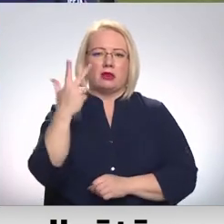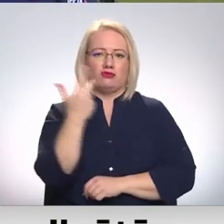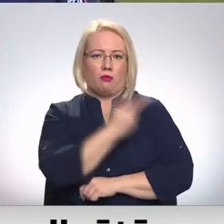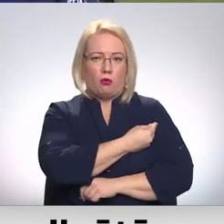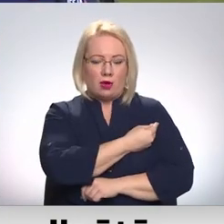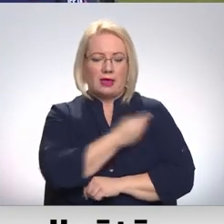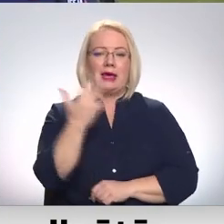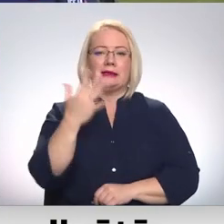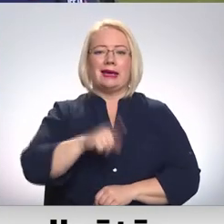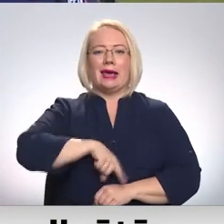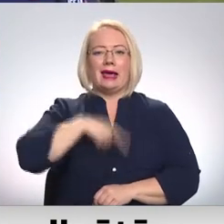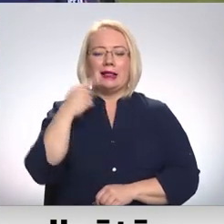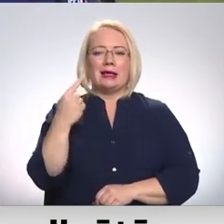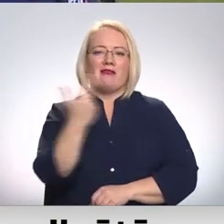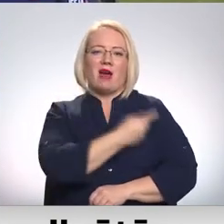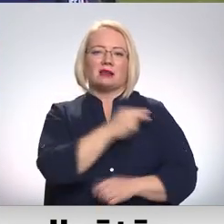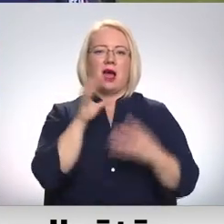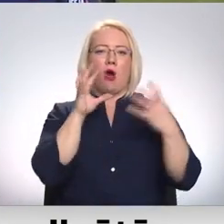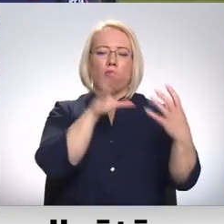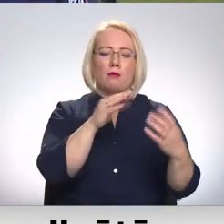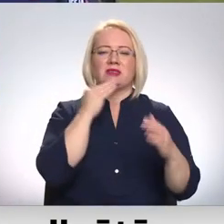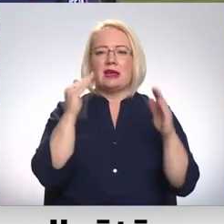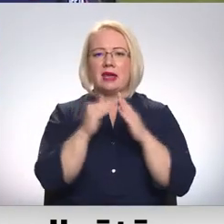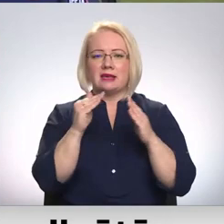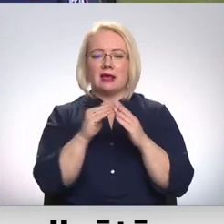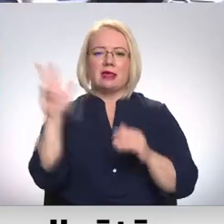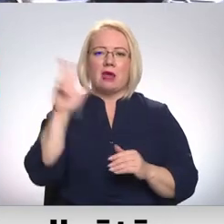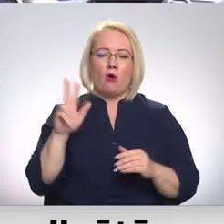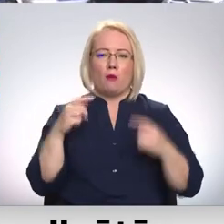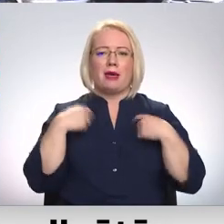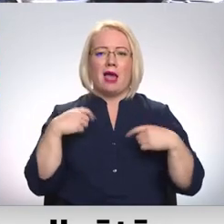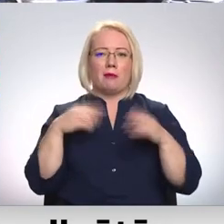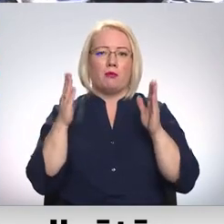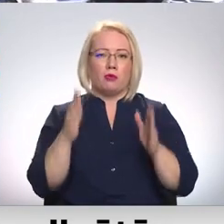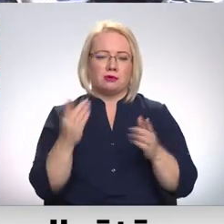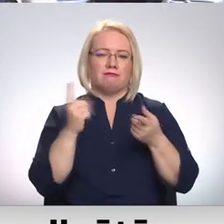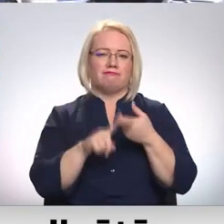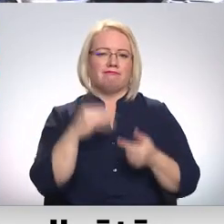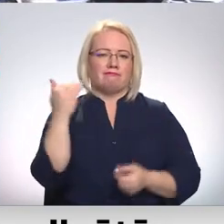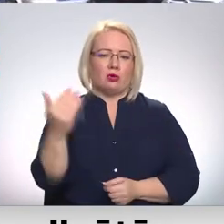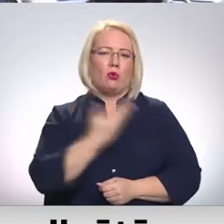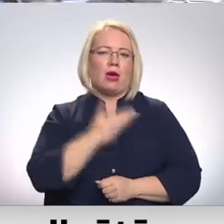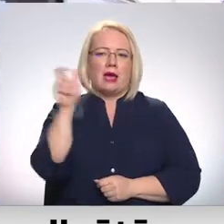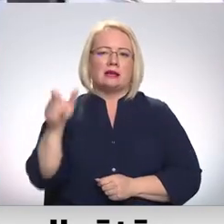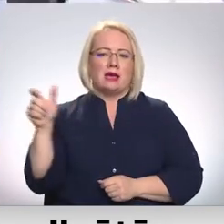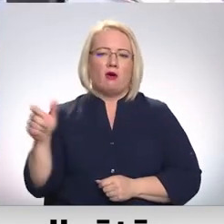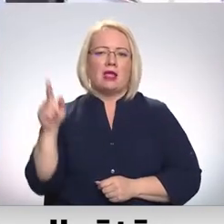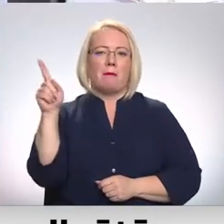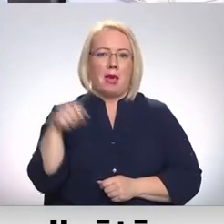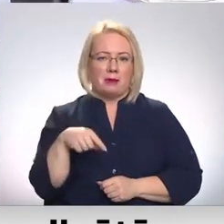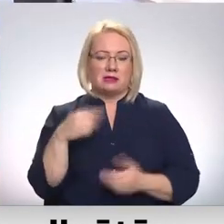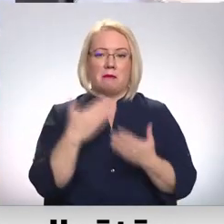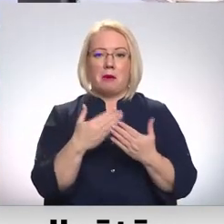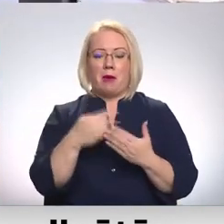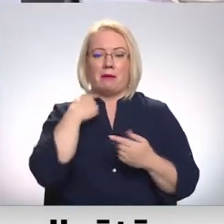ilgi vakcinācijas autobusi Rēzeknē Daugavpilī un Jākatpilī darbosies, būs atkarīgs no iedzīvotāju pieprasījuma. Piemēram,